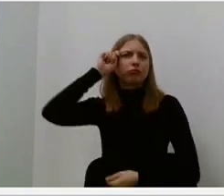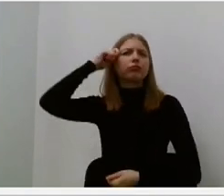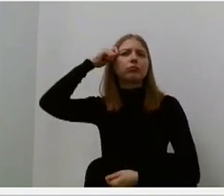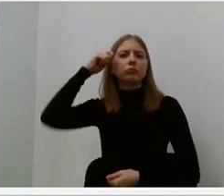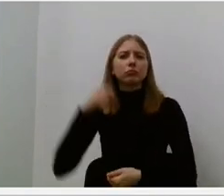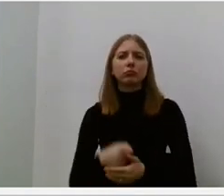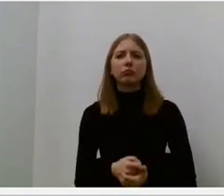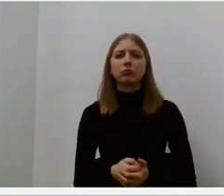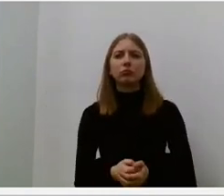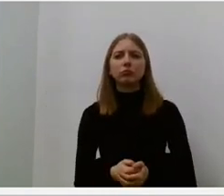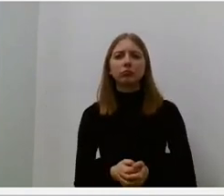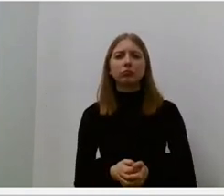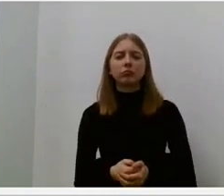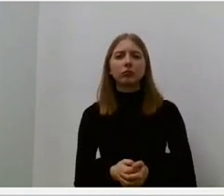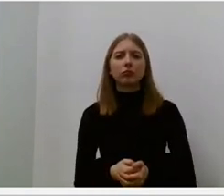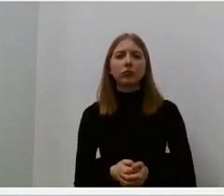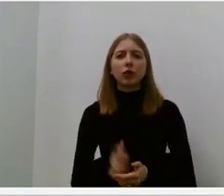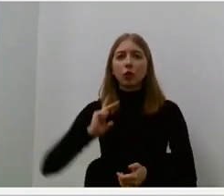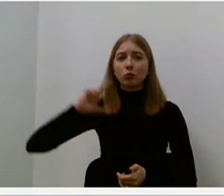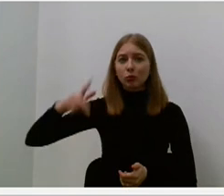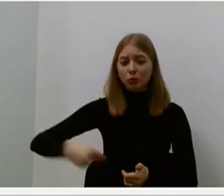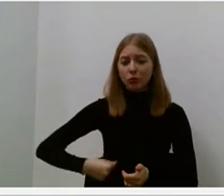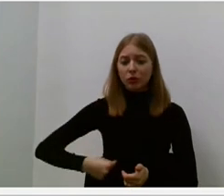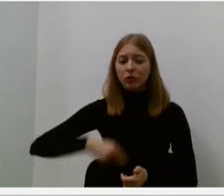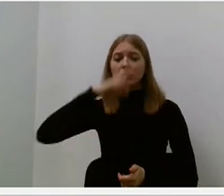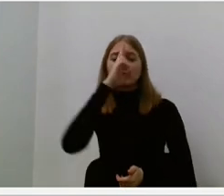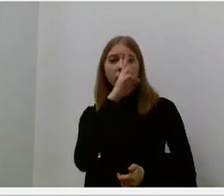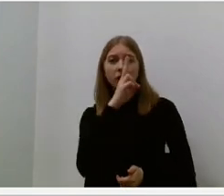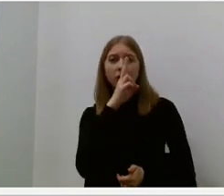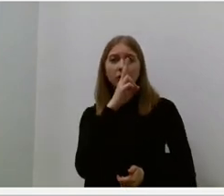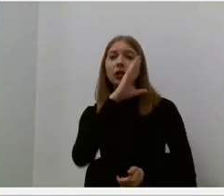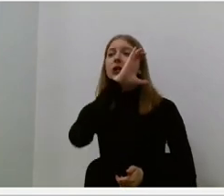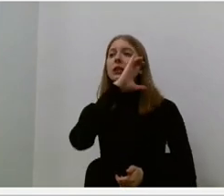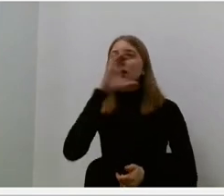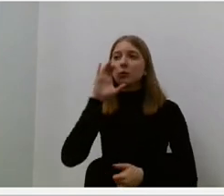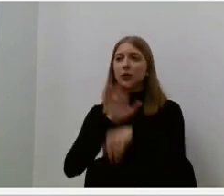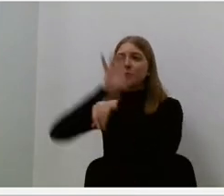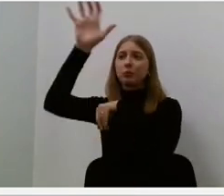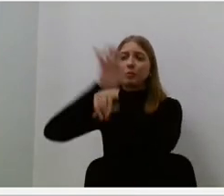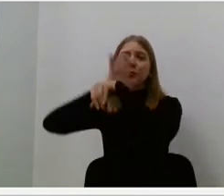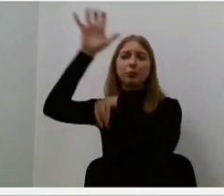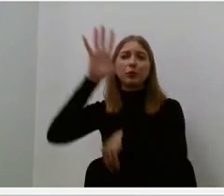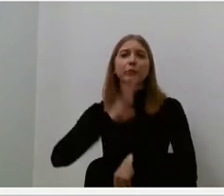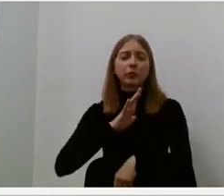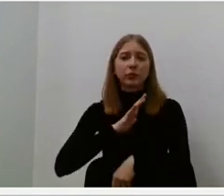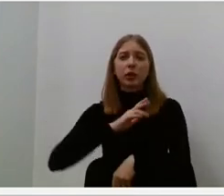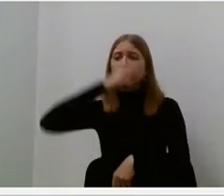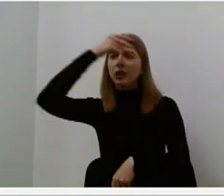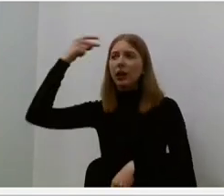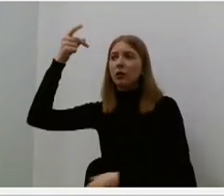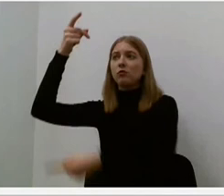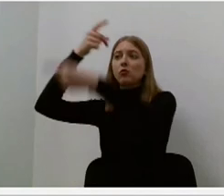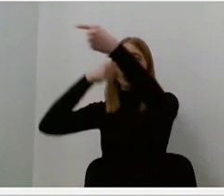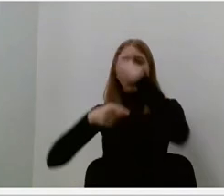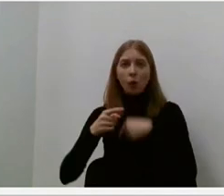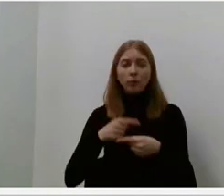Dukros, kurios paliko savo mamas Sibiro platybėse, kurios grįžo į Lietuvą, tačiau